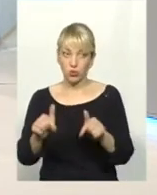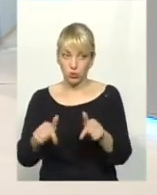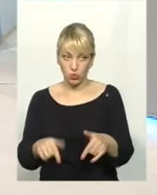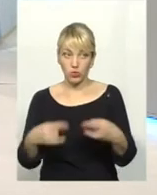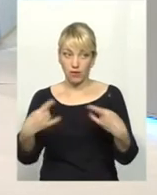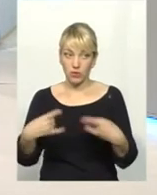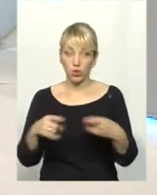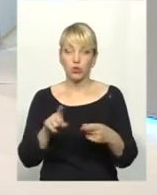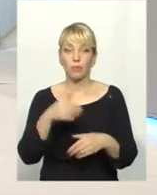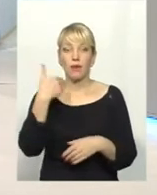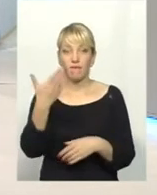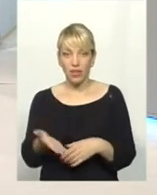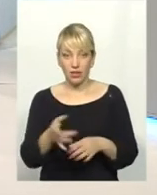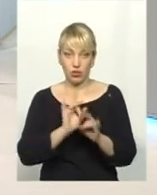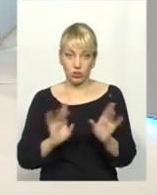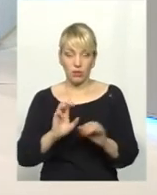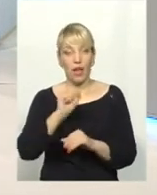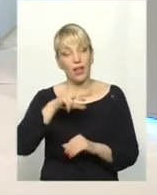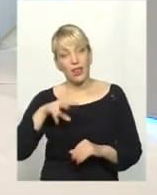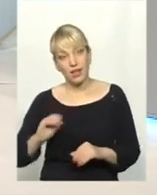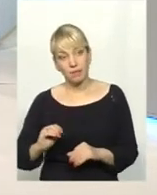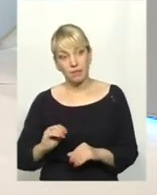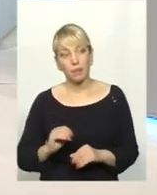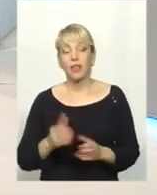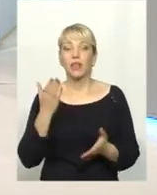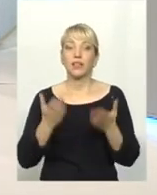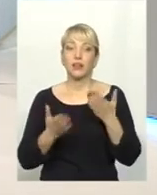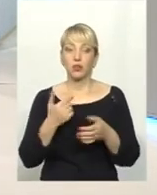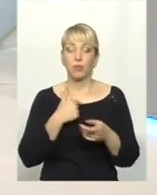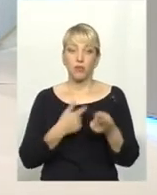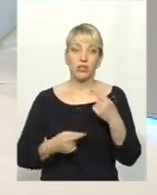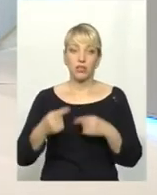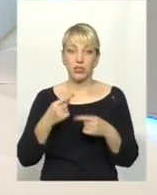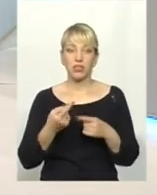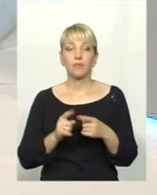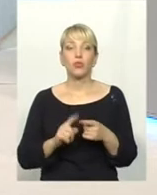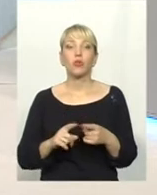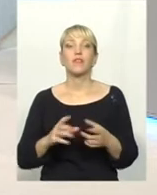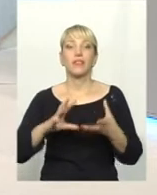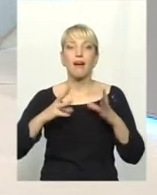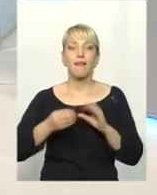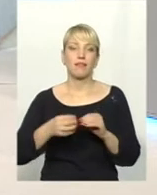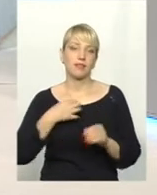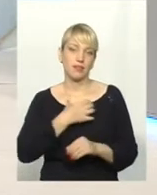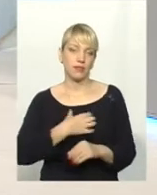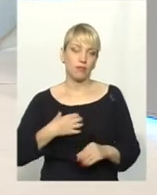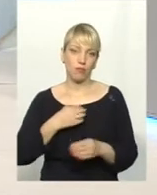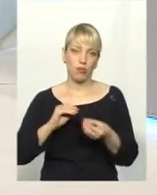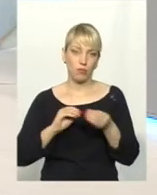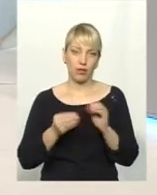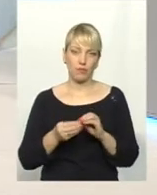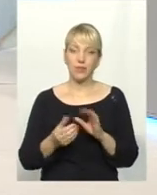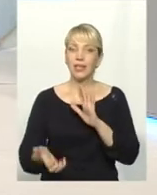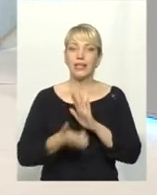ви про це розповіли. Разом з тим, якщо повертаюся до першого, нагальні проблеми. Не вистачає